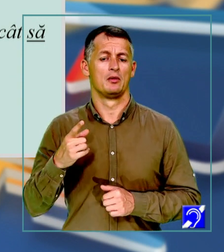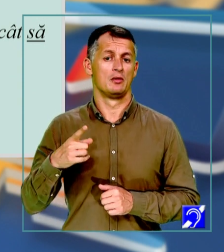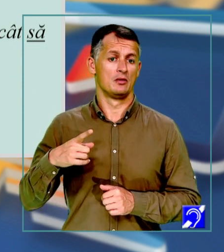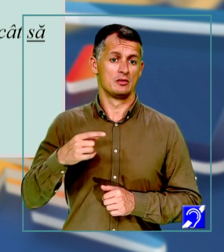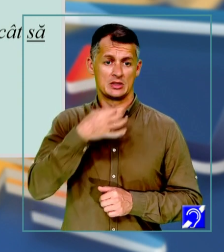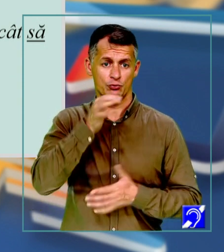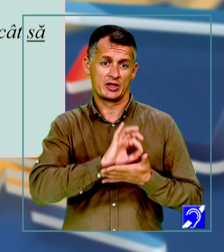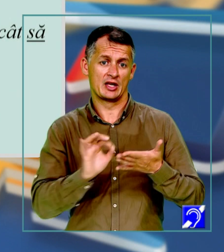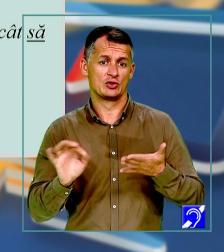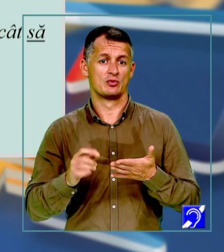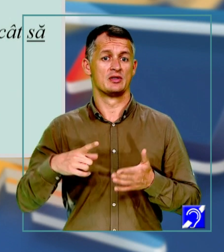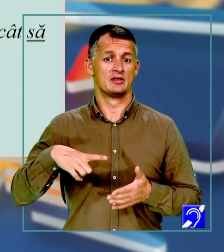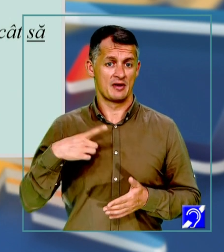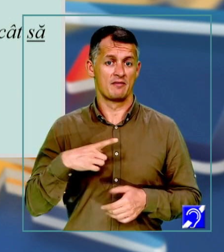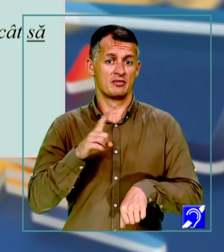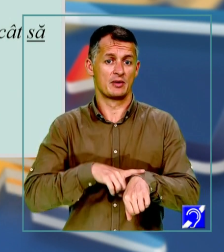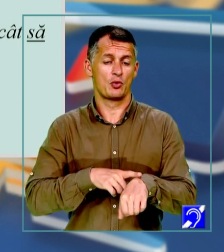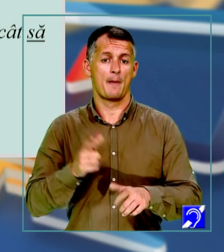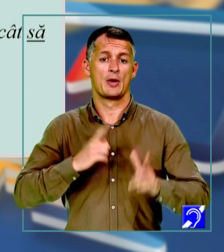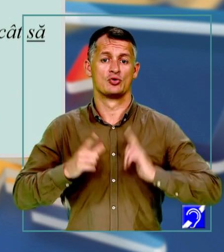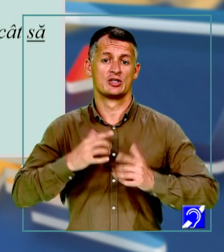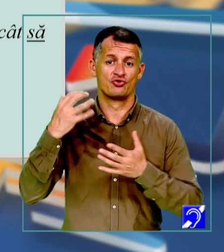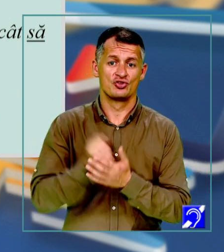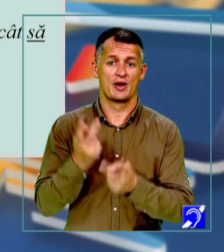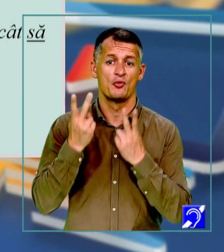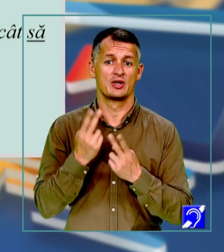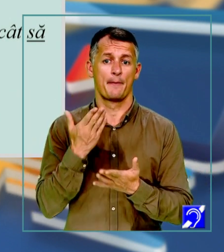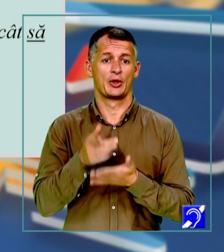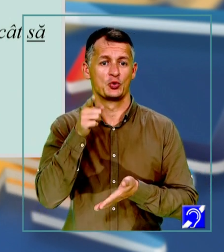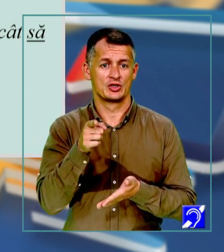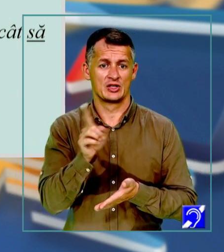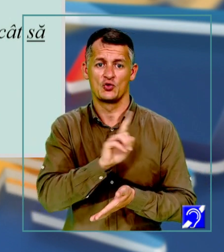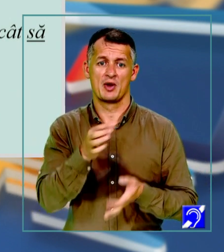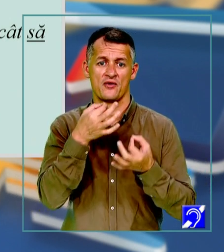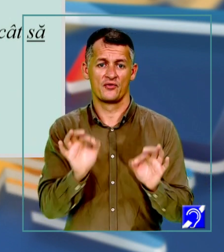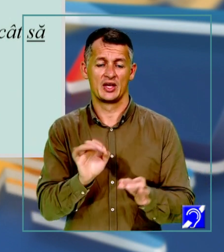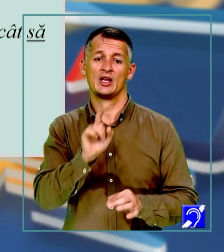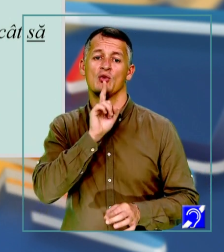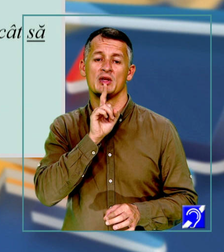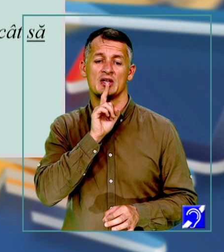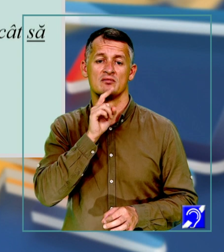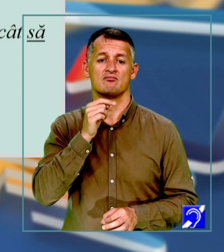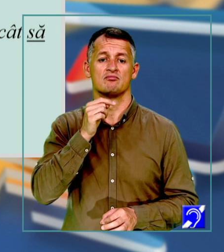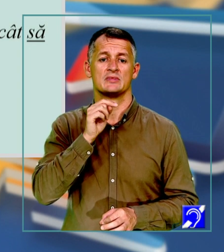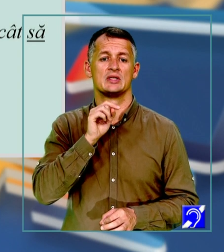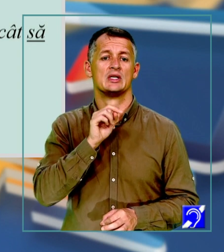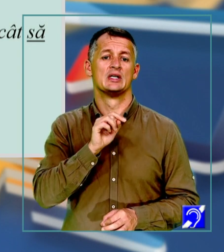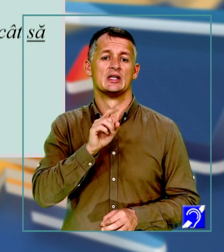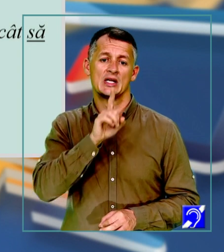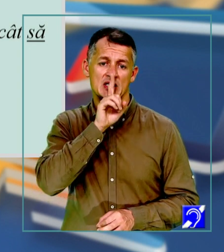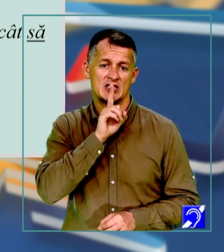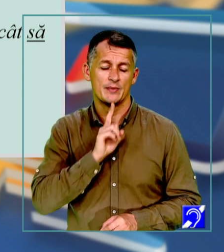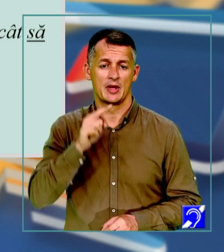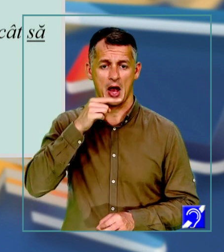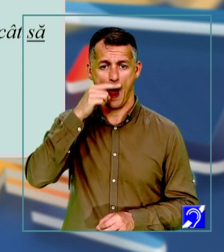pasiunile să-și recâștige importanța astfel încât să nu mai fie considerate simple capricii sau mai